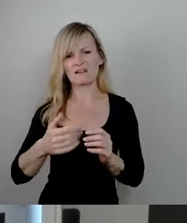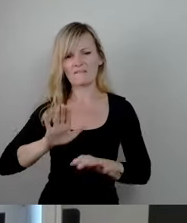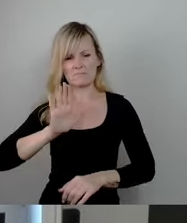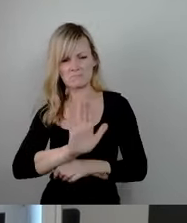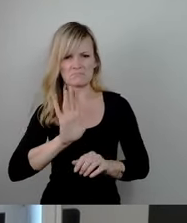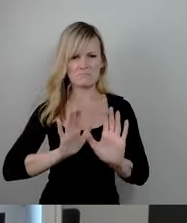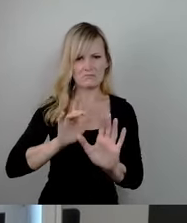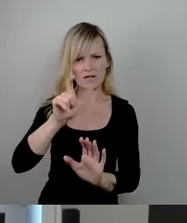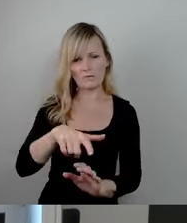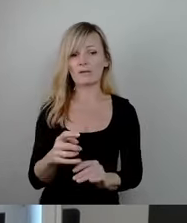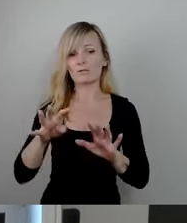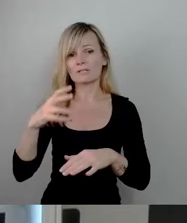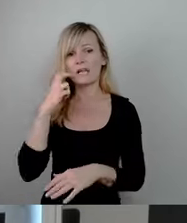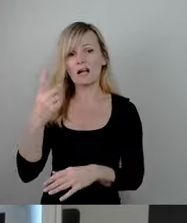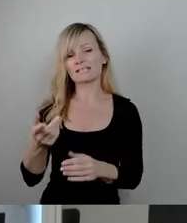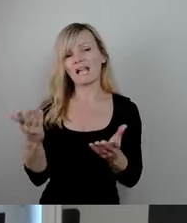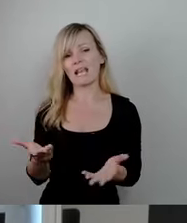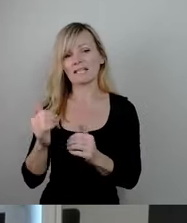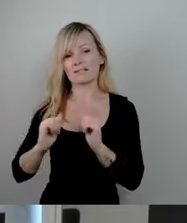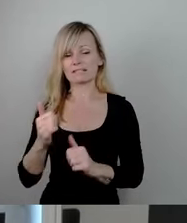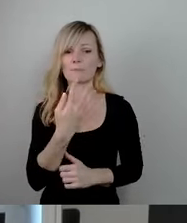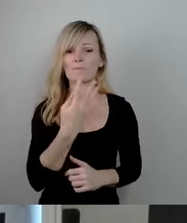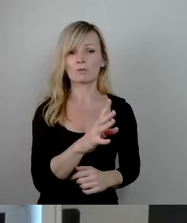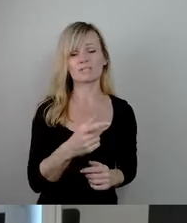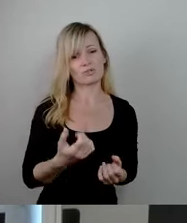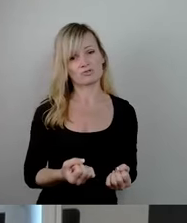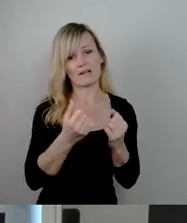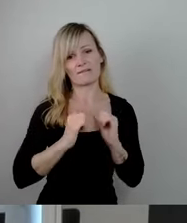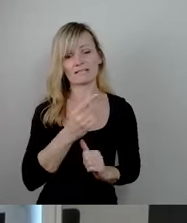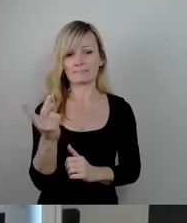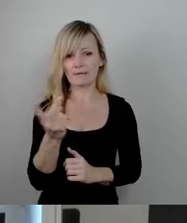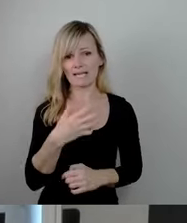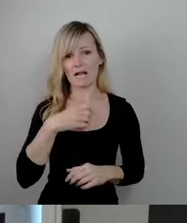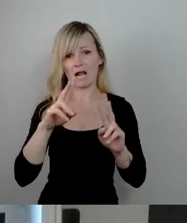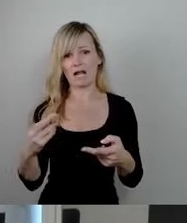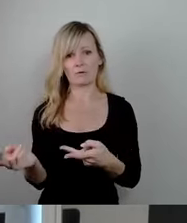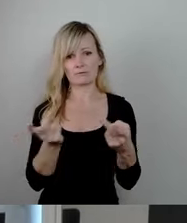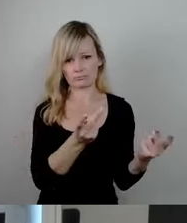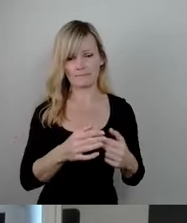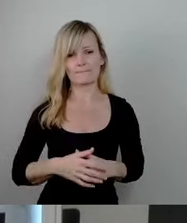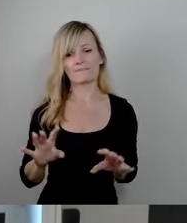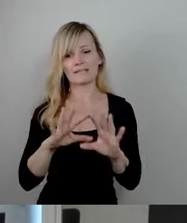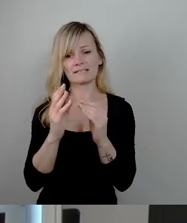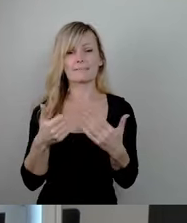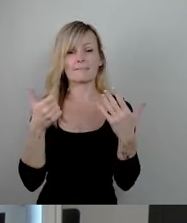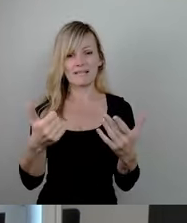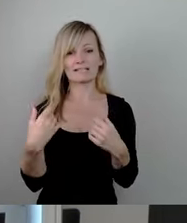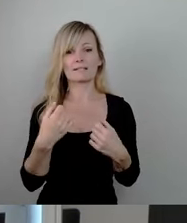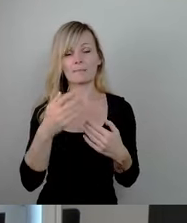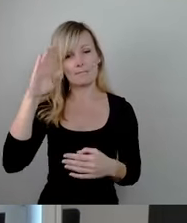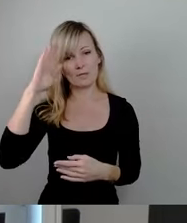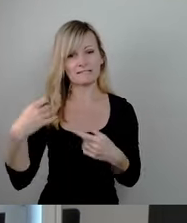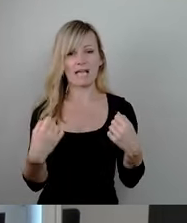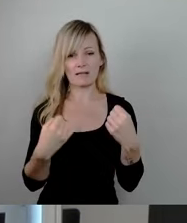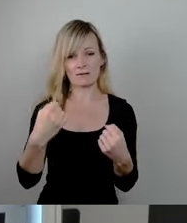Verletzungen. Der 45-Jährige wurde schwer verletzt. Beide kamen in ein Krankenhaus. Insgesamt sechs Streifenwagen trafen nach wenigen Minuten am Ort